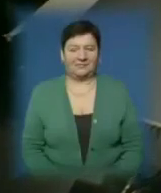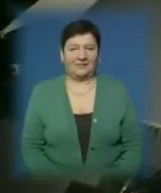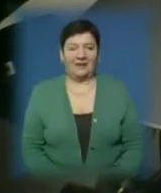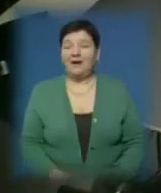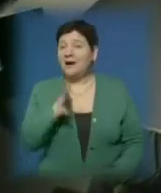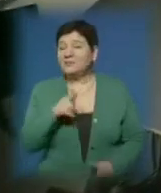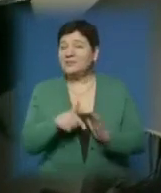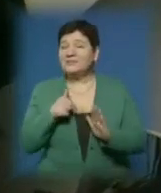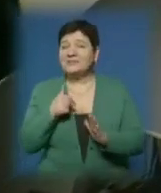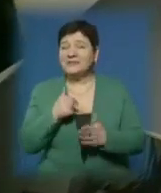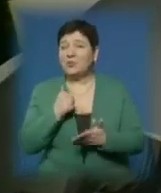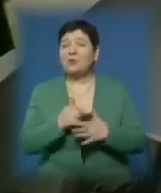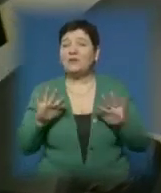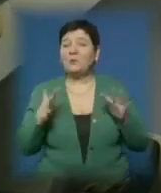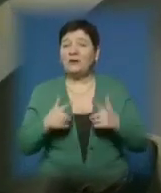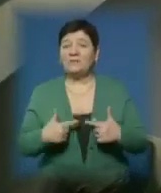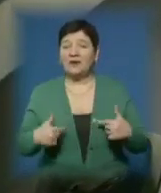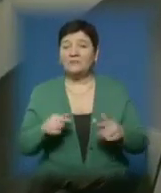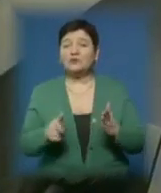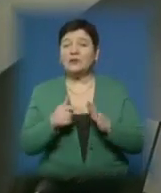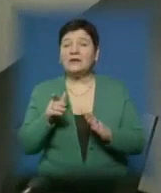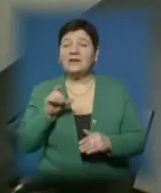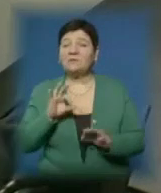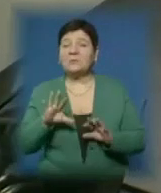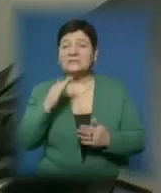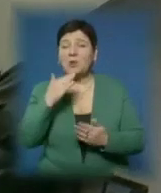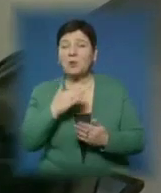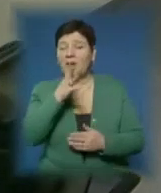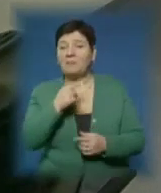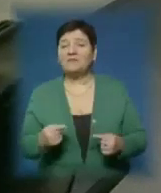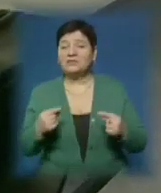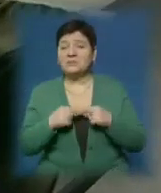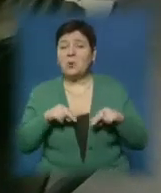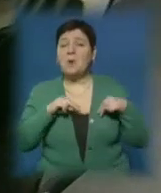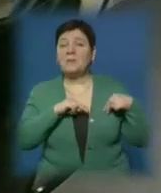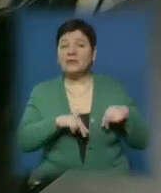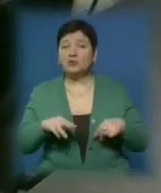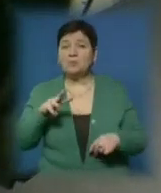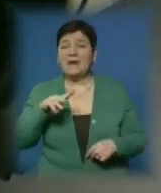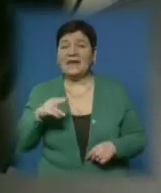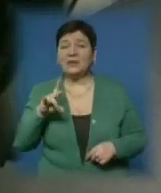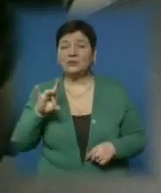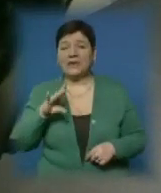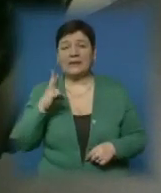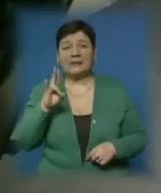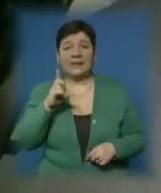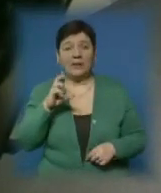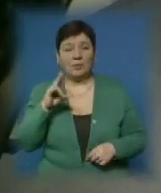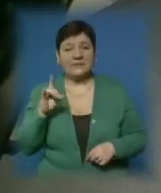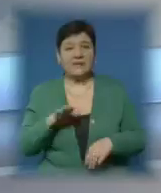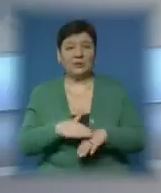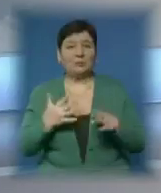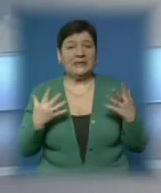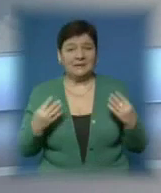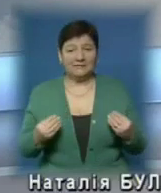Час дізнатися про головні події в країві журналістів інформаційної програми «Вчасно». В студії для вас працюють Мар'яна Лошак, Наталя Волеца. Доброго дня.